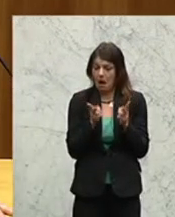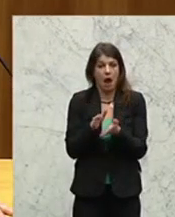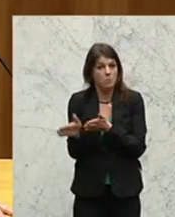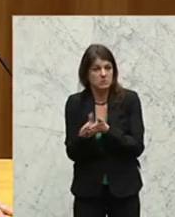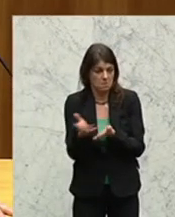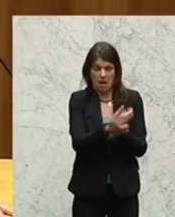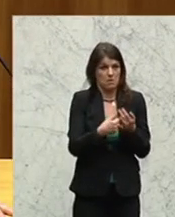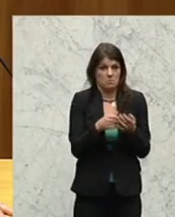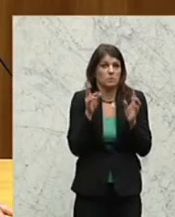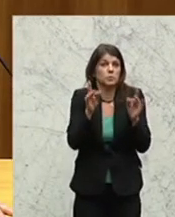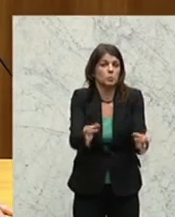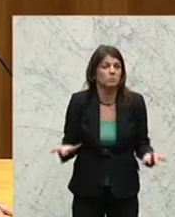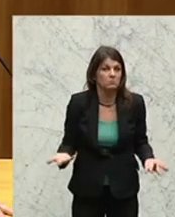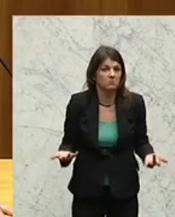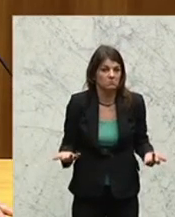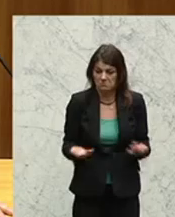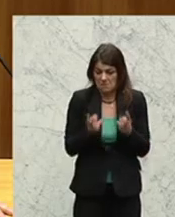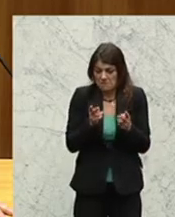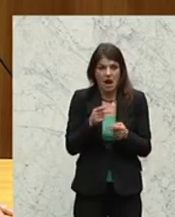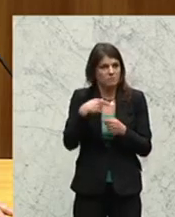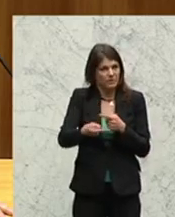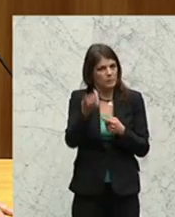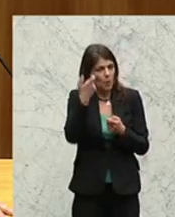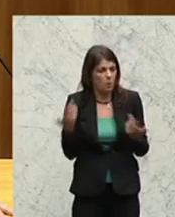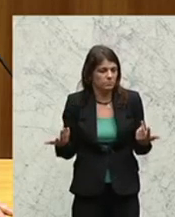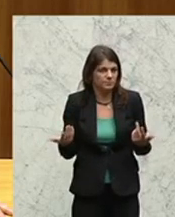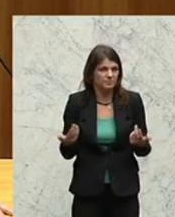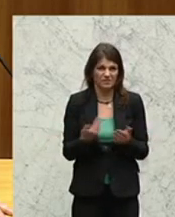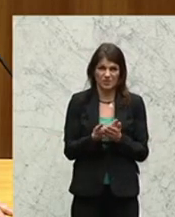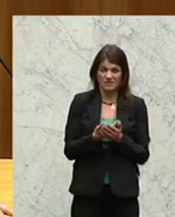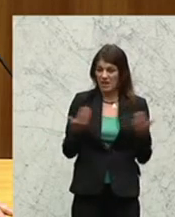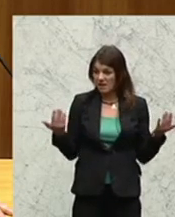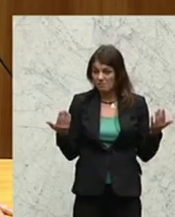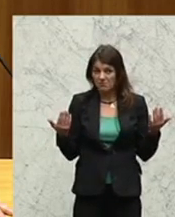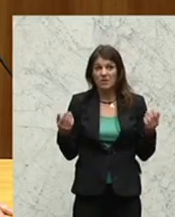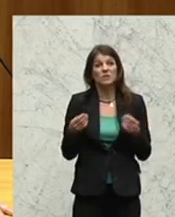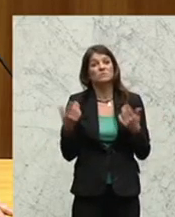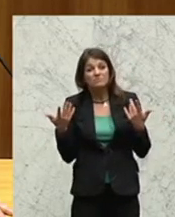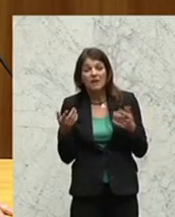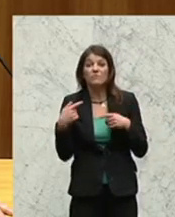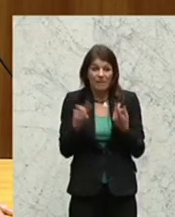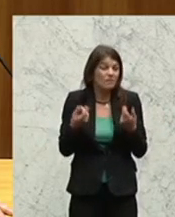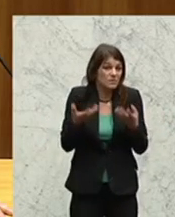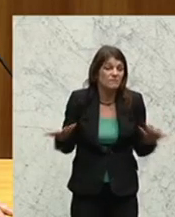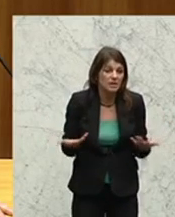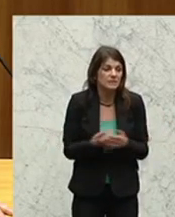wenig mit den tatsächlichen Ausgaben und wenig mit den tatsächlichen Einnahmen zu tun hat. Und Leidtragende sind